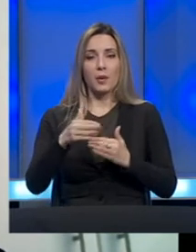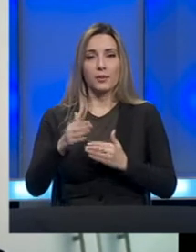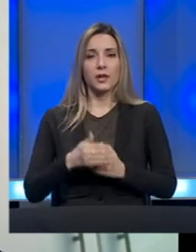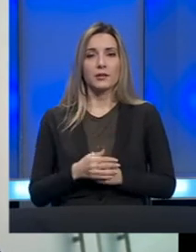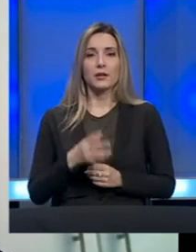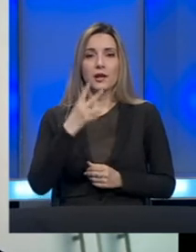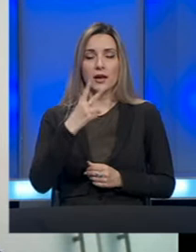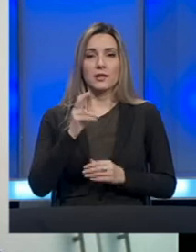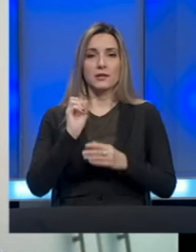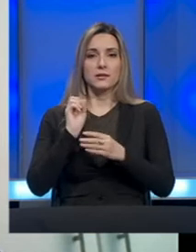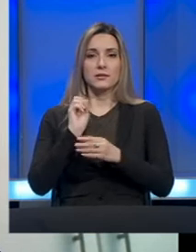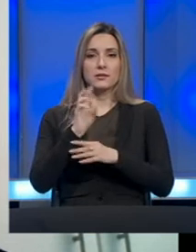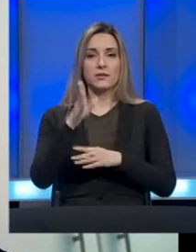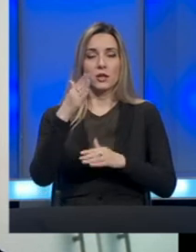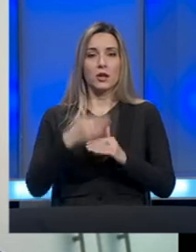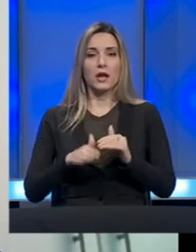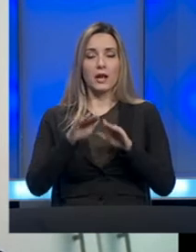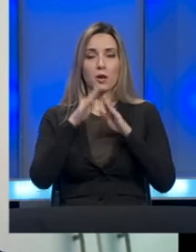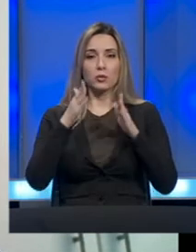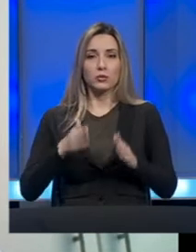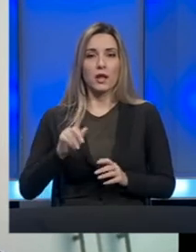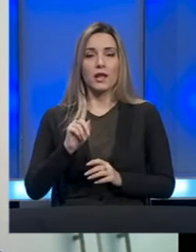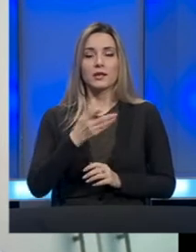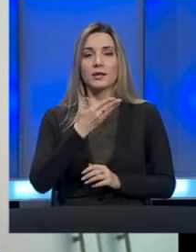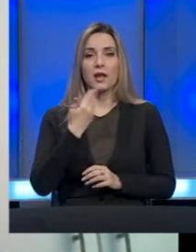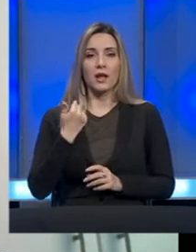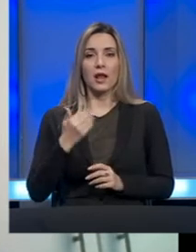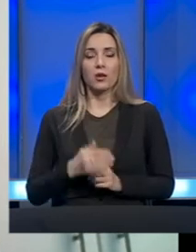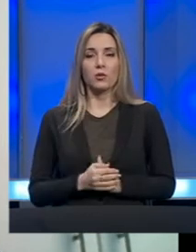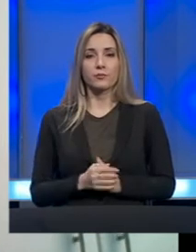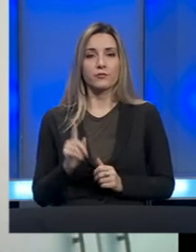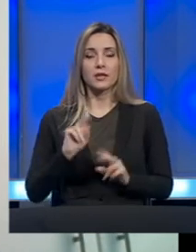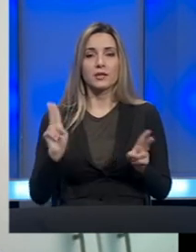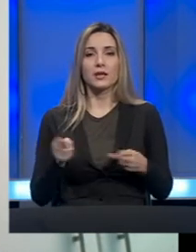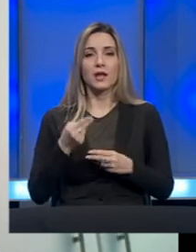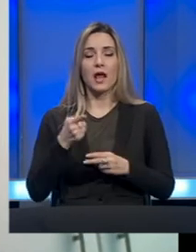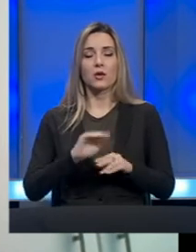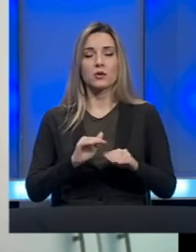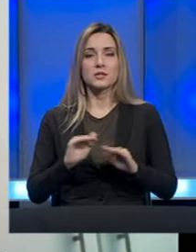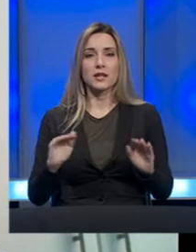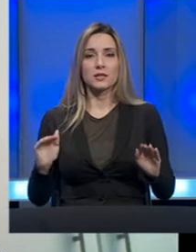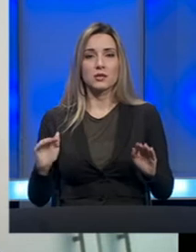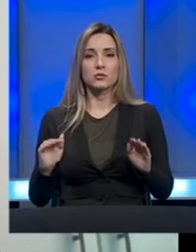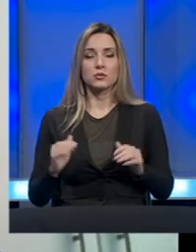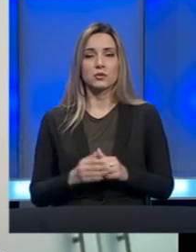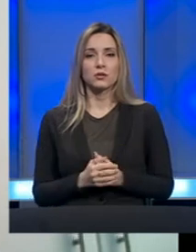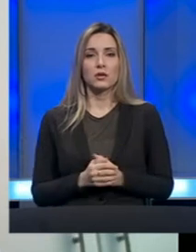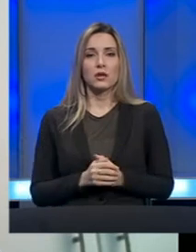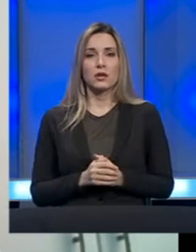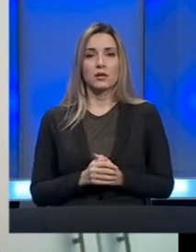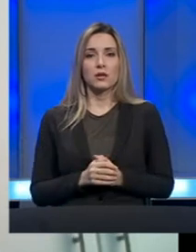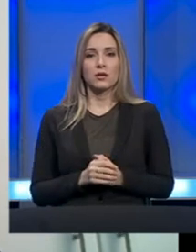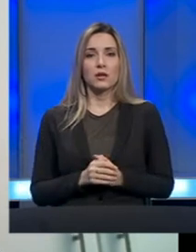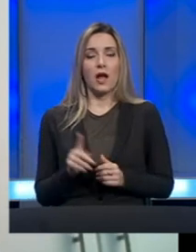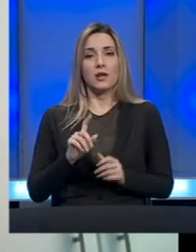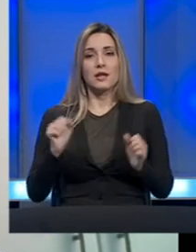svjetlo na kraju tunela. Nije lako, iskrevom da kažem, nije lako za dječicu, a možda nije teže i